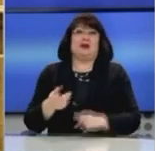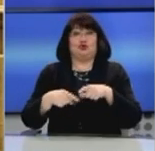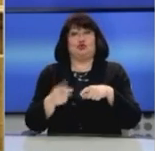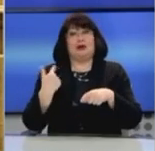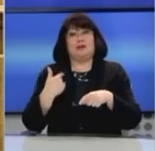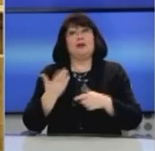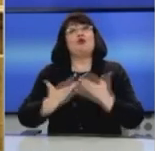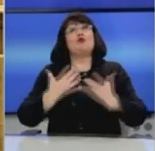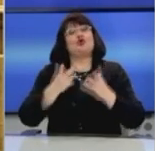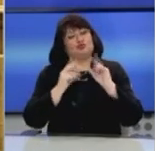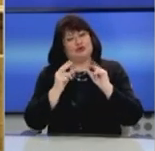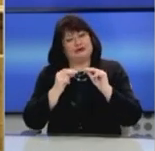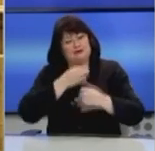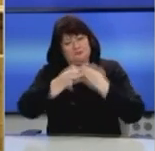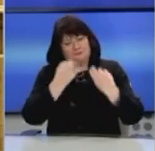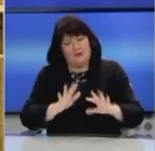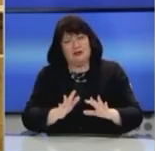Χριστούγεννα, στο προϋπολογισμό.